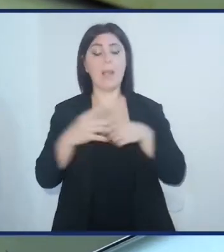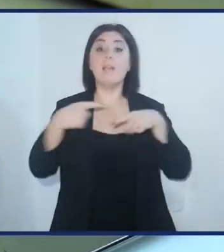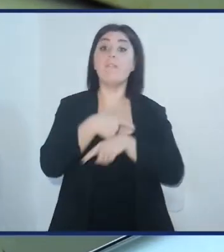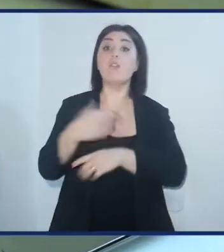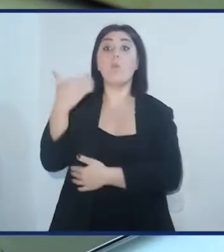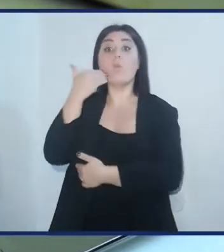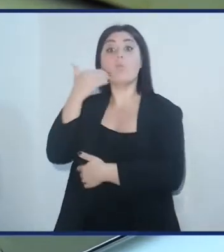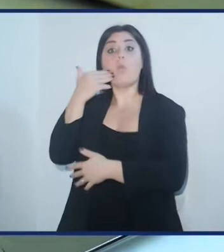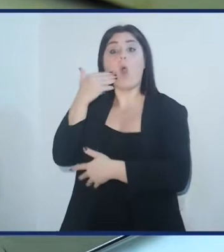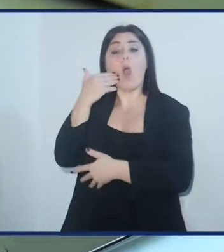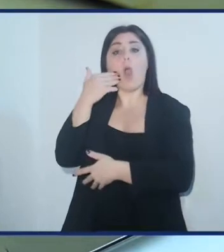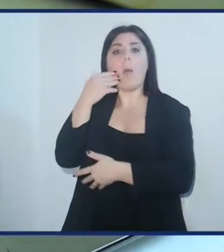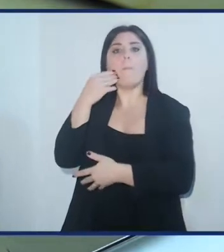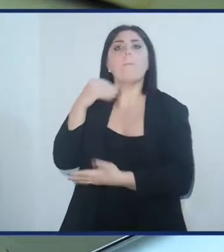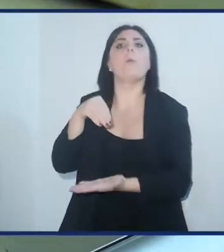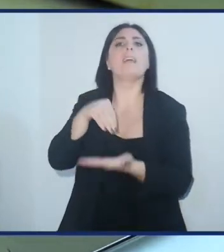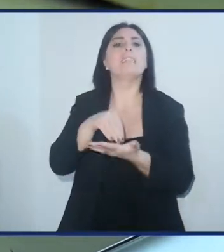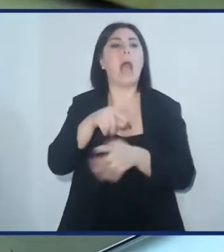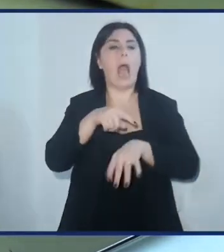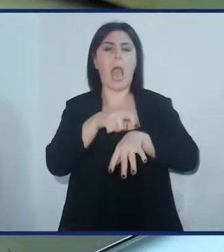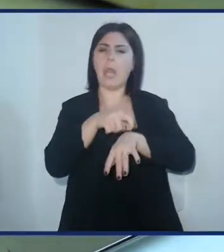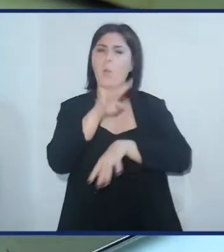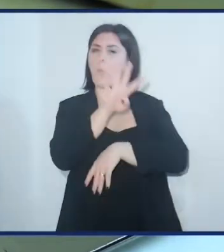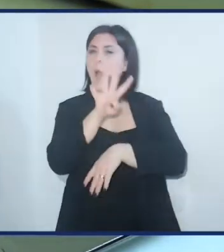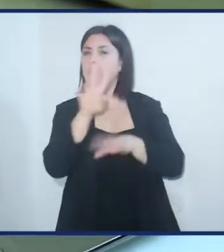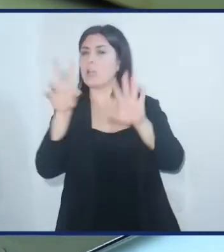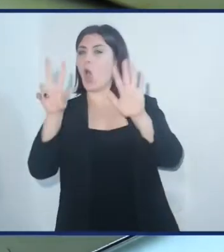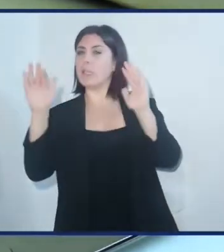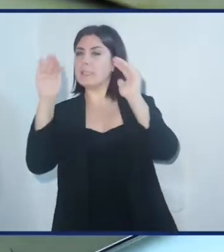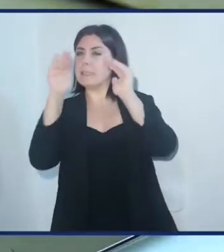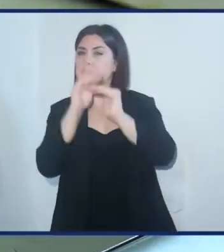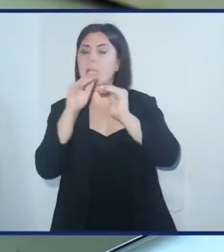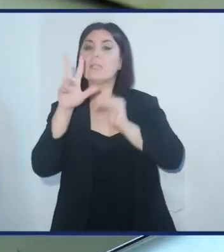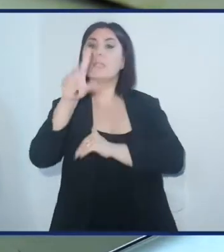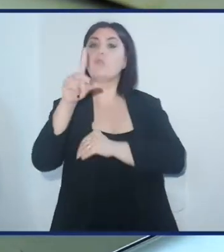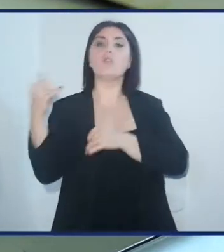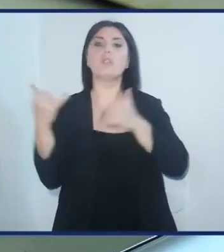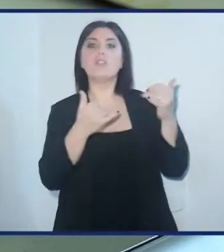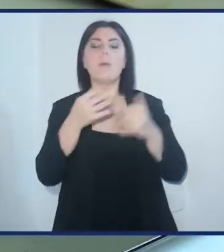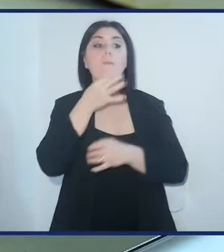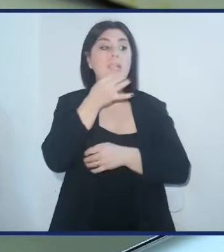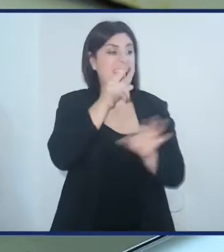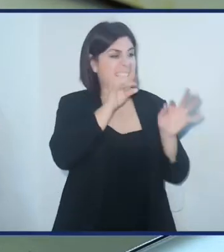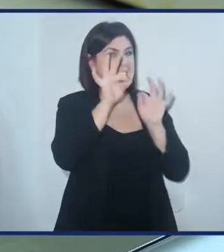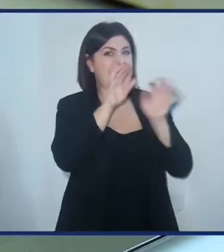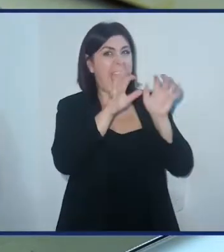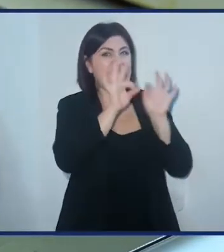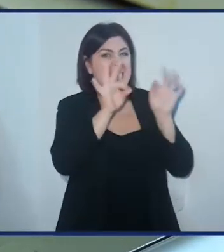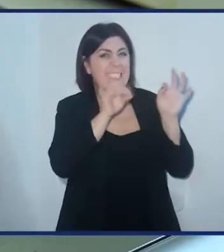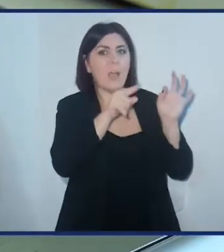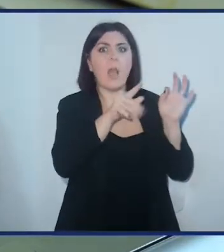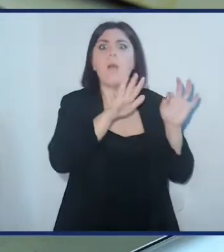tra le 16 e le 20 del 31 dicembre. Quindi gli insetti possono essere considerati